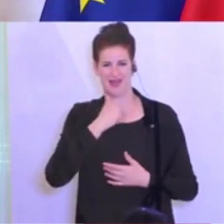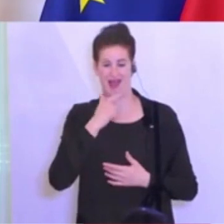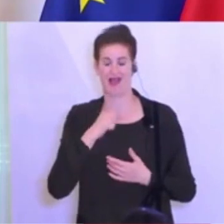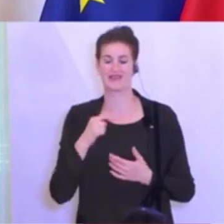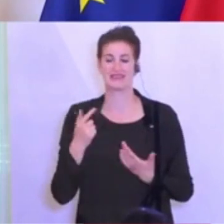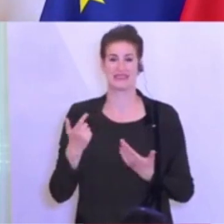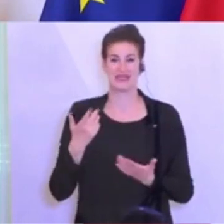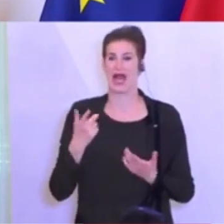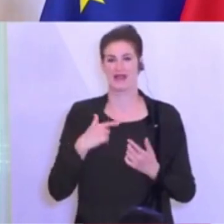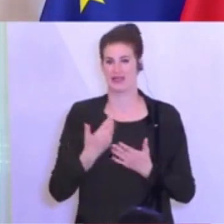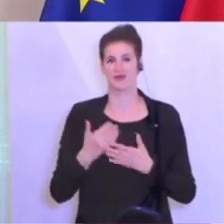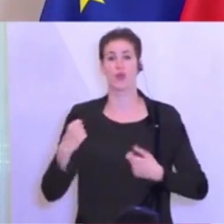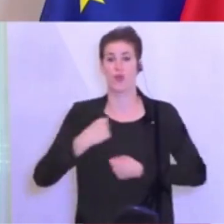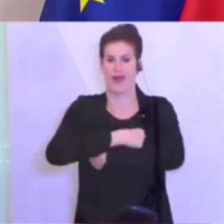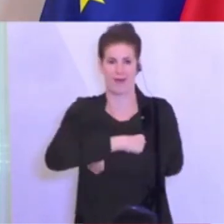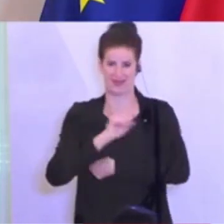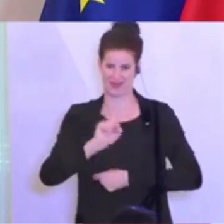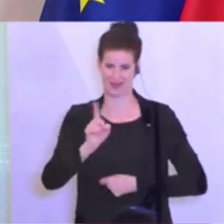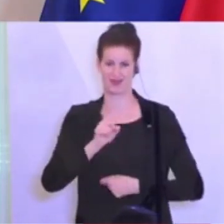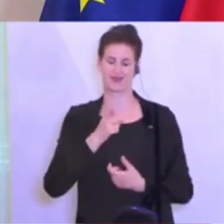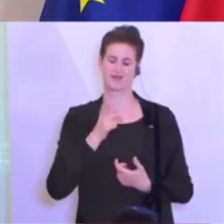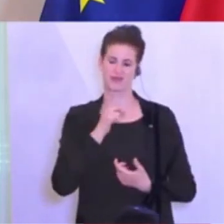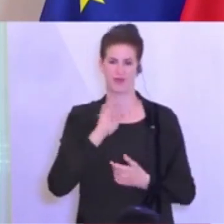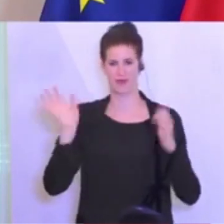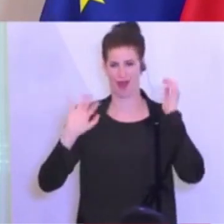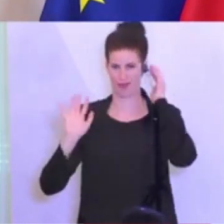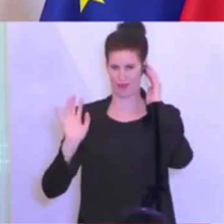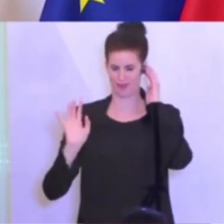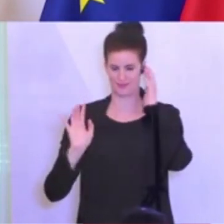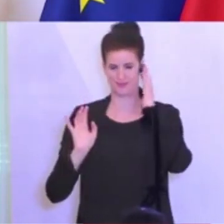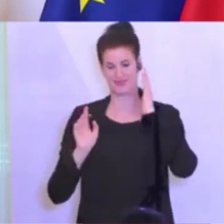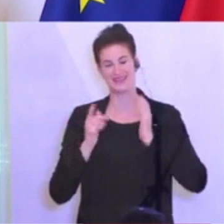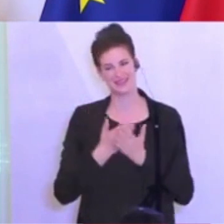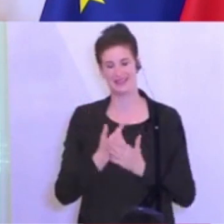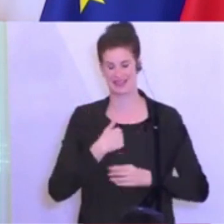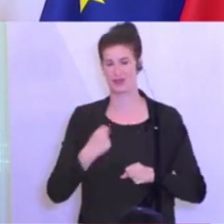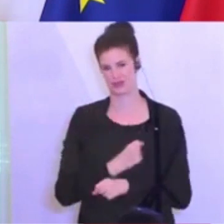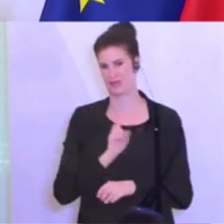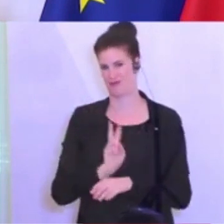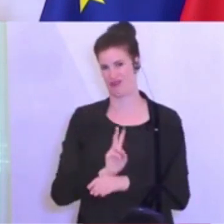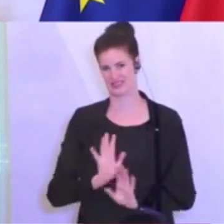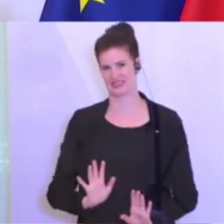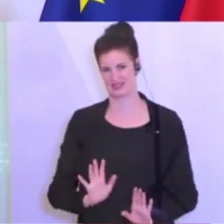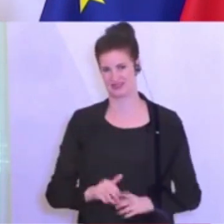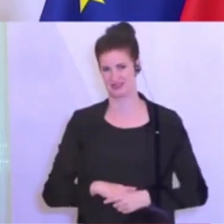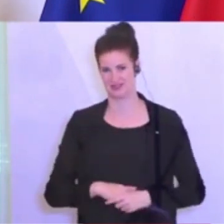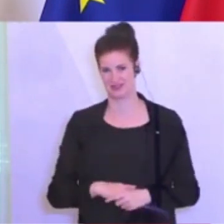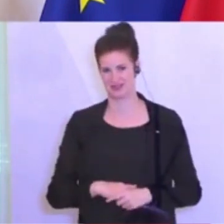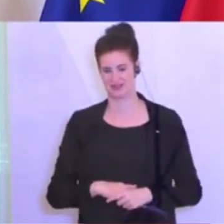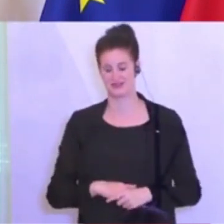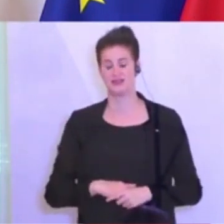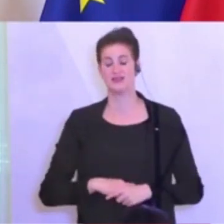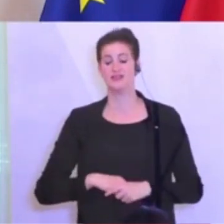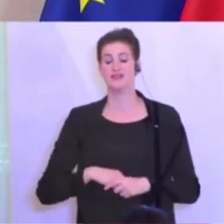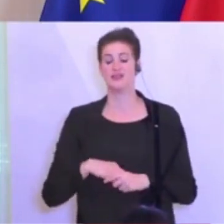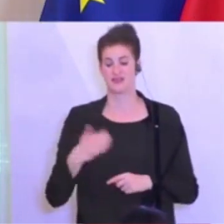lassen, aber es ist gleichzeitig schön, sie zu besuchen zu können, gemeinsam essen zu können, aber trotzdem vorsichtig zu sein. Das, was heute noch gar nicht gefallen ist und gerade am Anfang